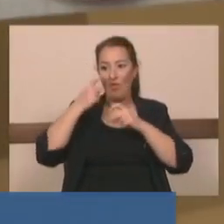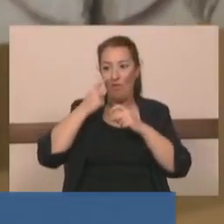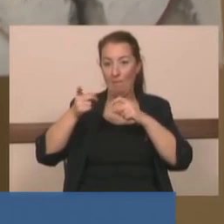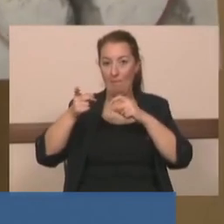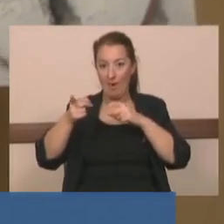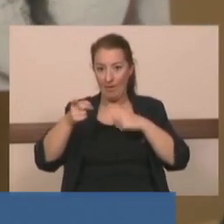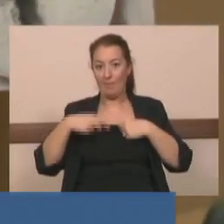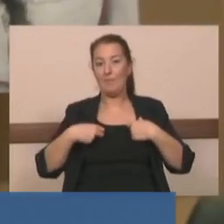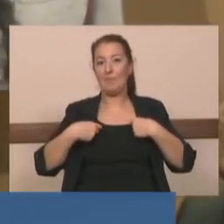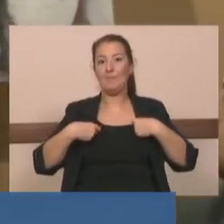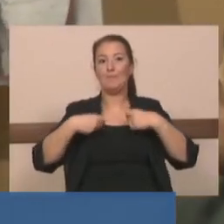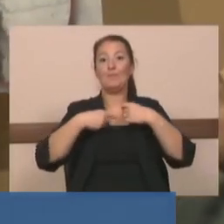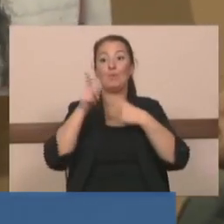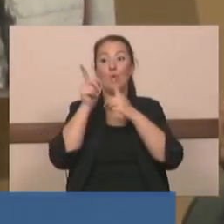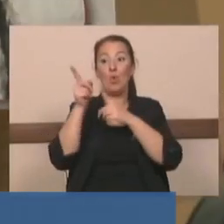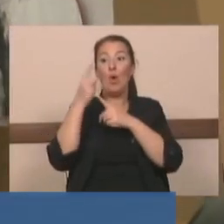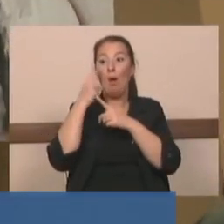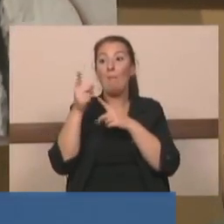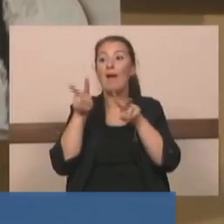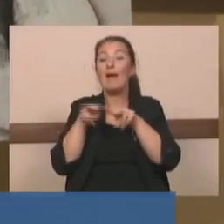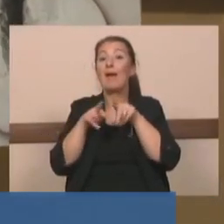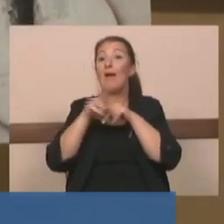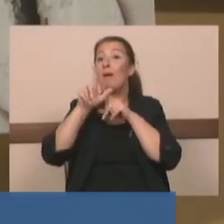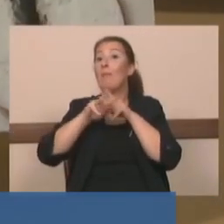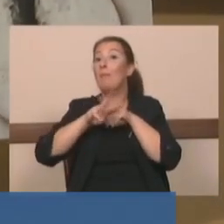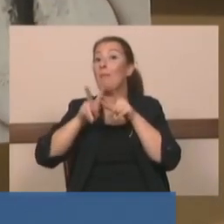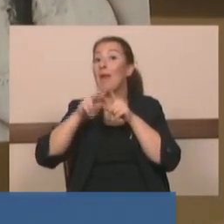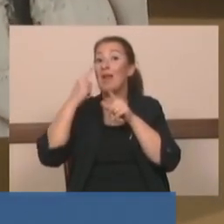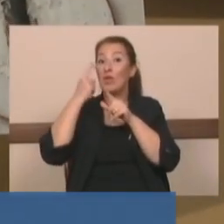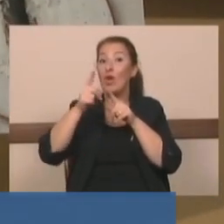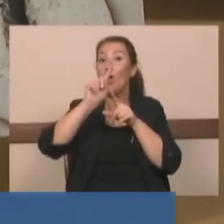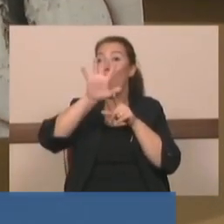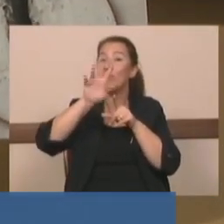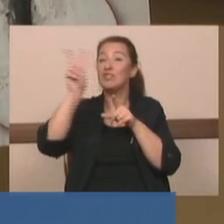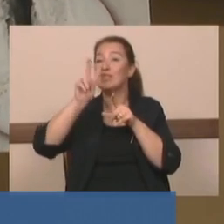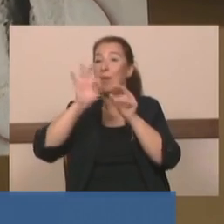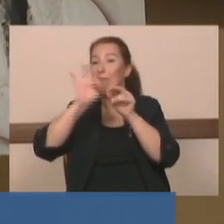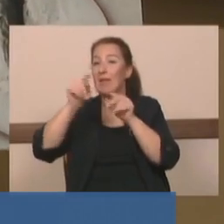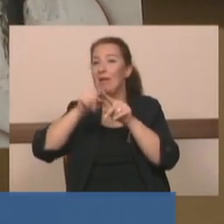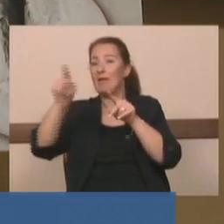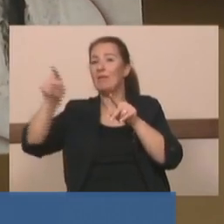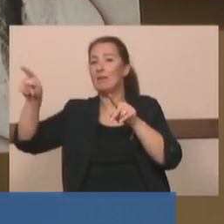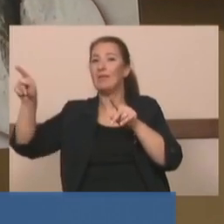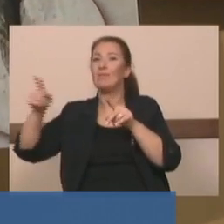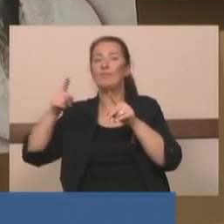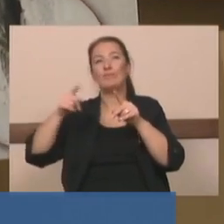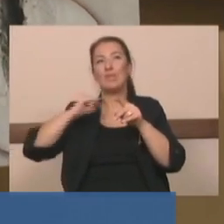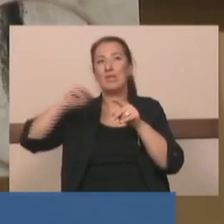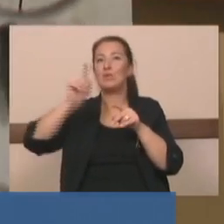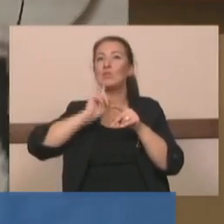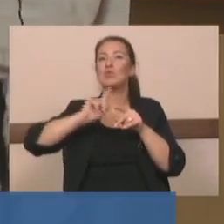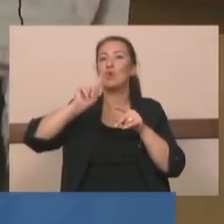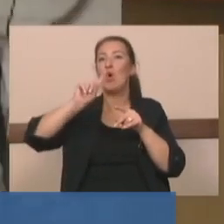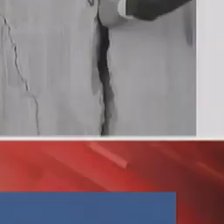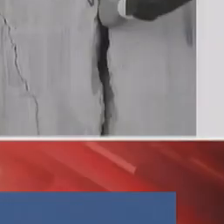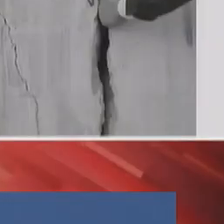bu bu Melen'deki çatlaklar on beş yirmi metrede bir yaklaşık yüz on metre bu eee barajın